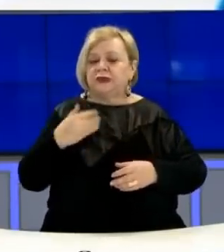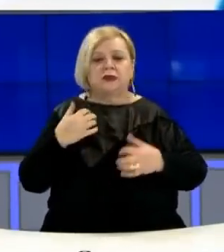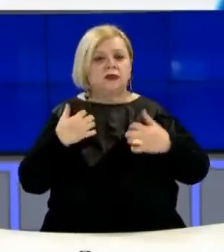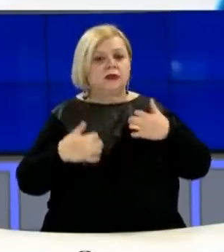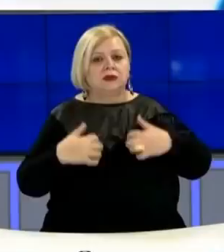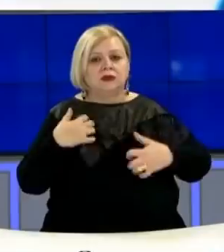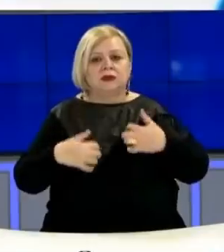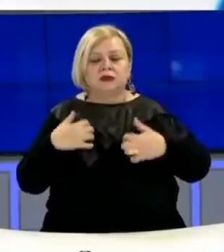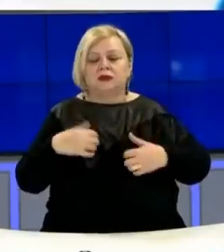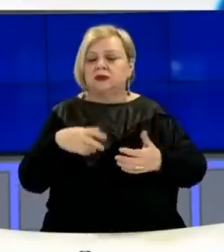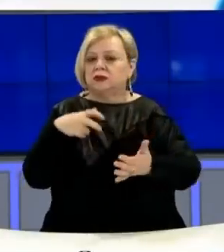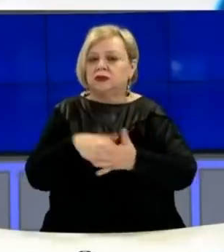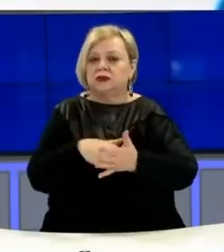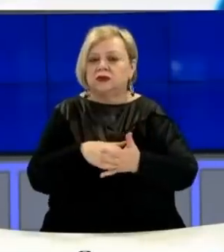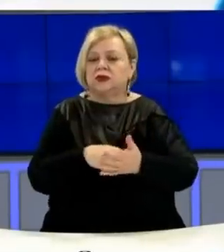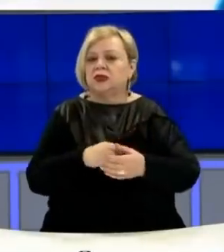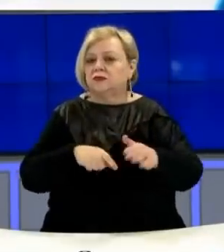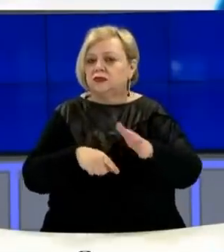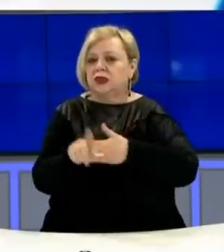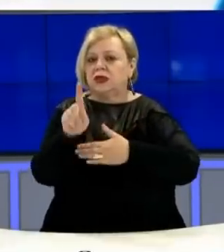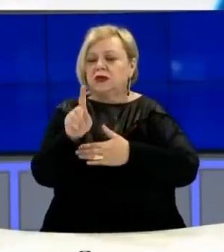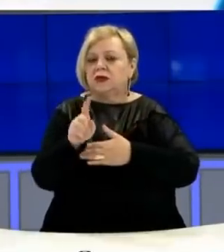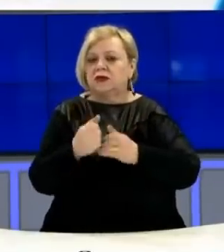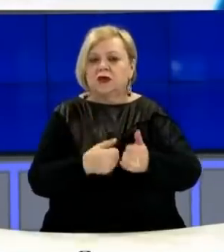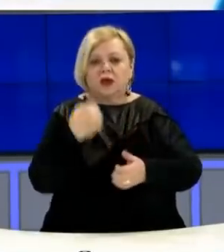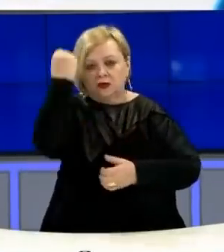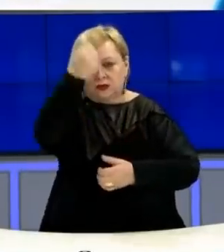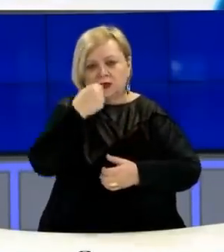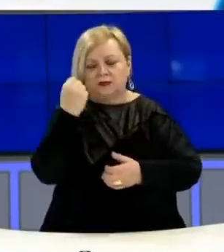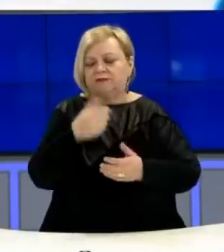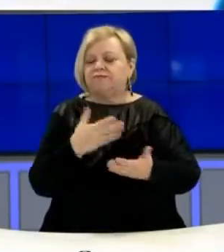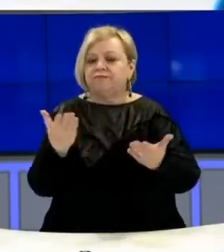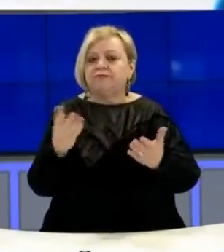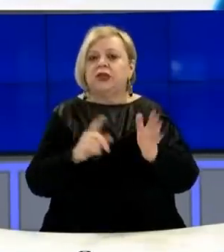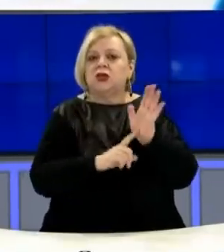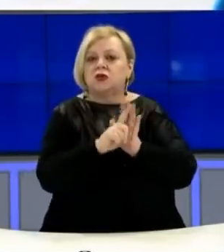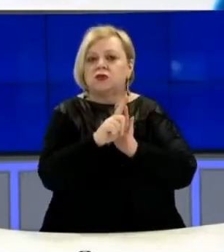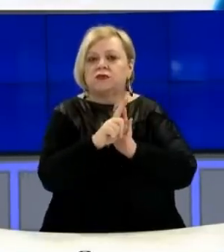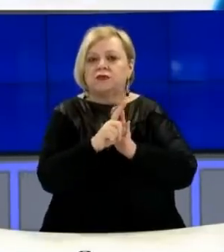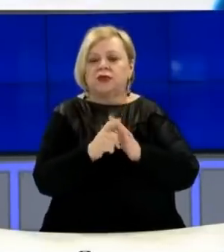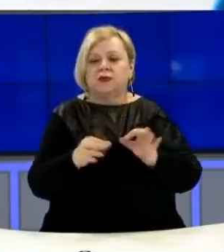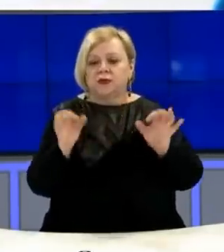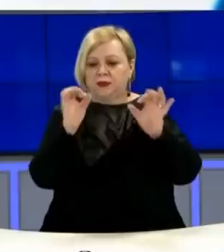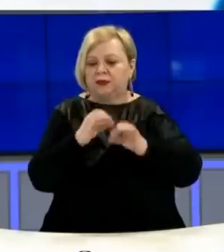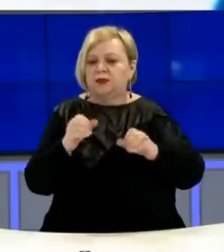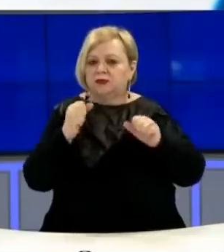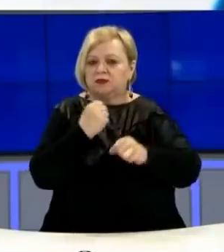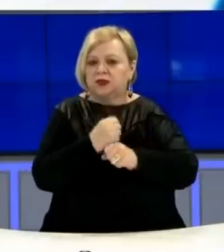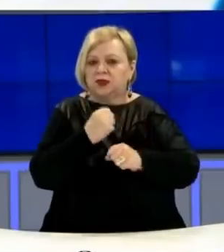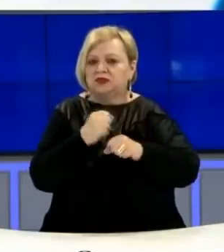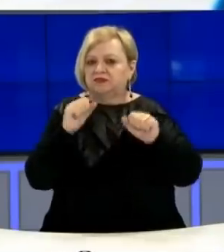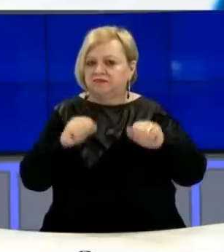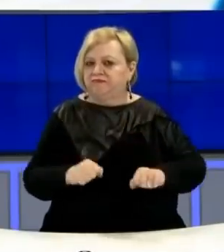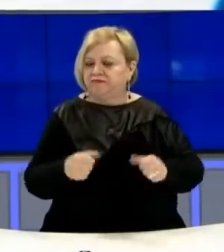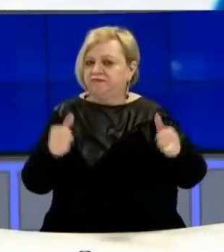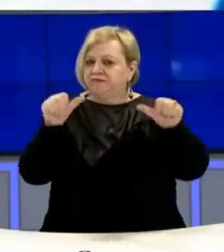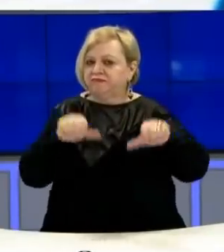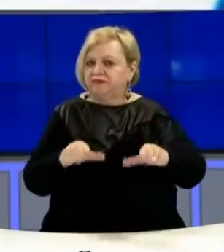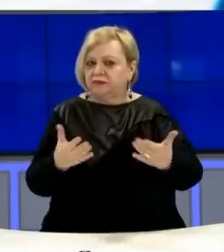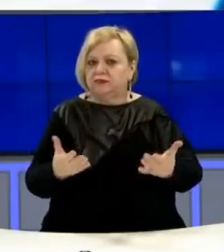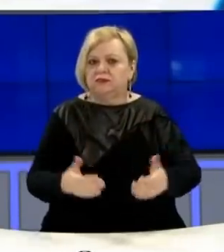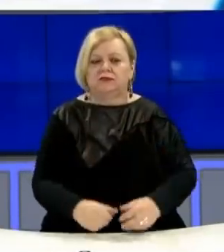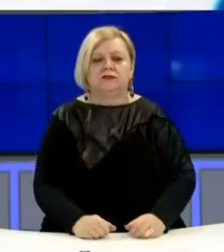po presin liberalizimin e vizave për të ikur nga vendi dhe kretë kjo ka ardhur si rezultat i mos punës qeverive të deritashme në vend.